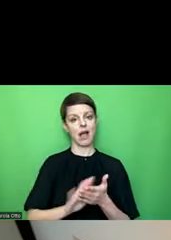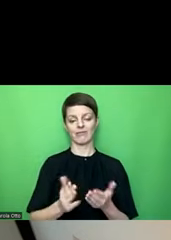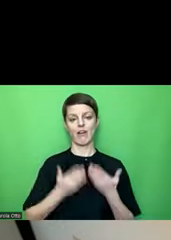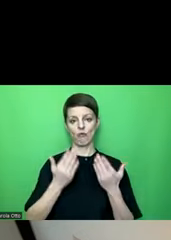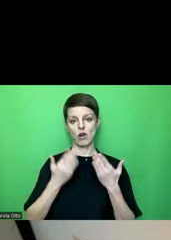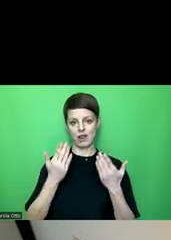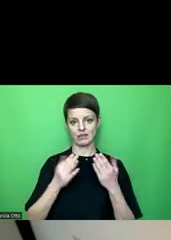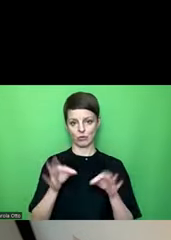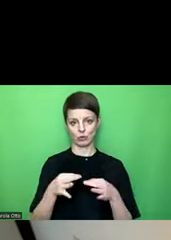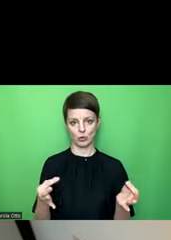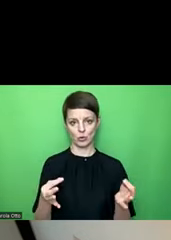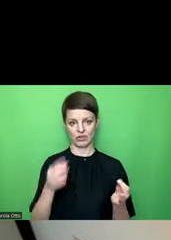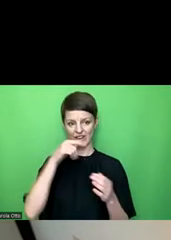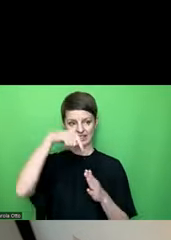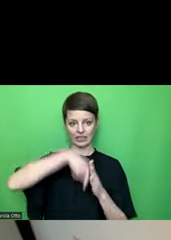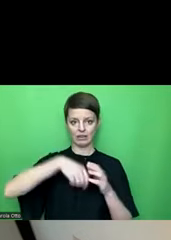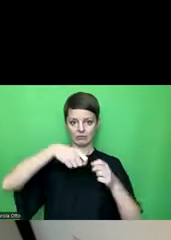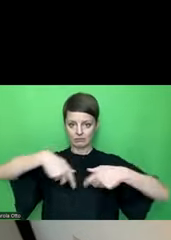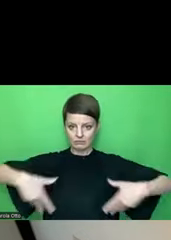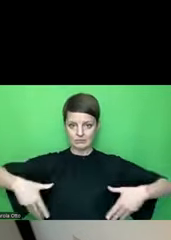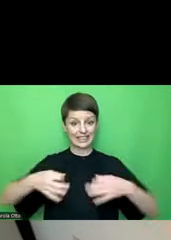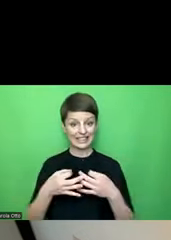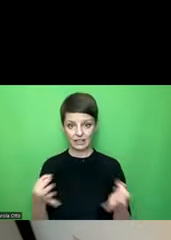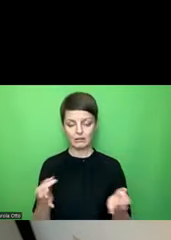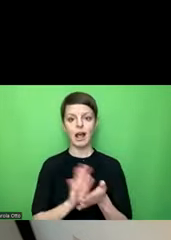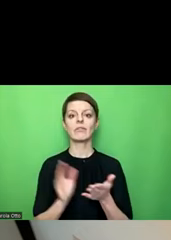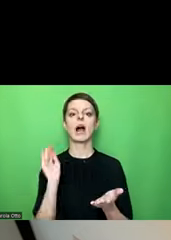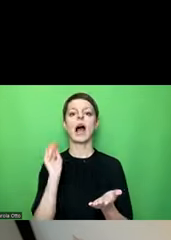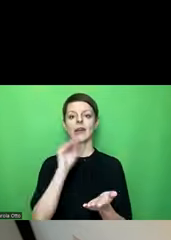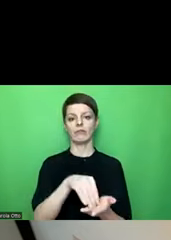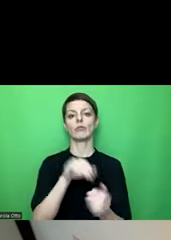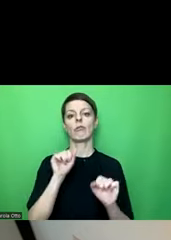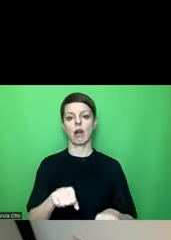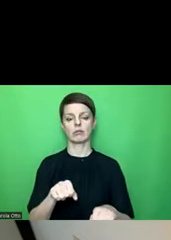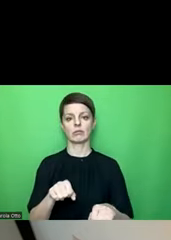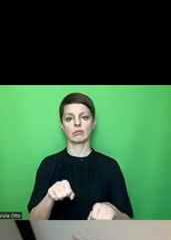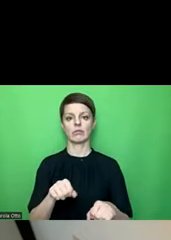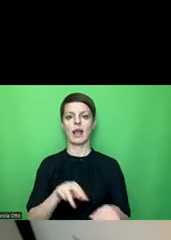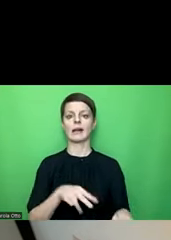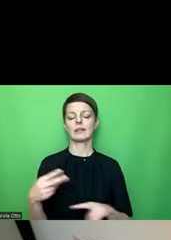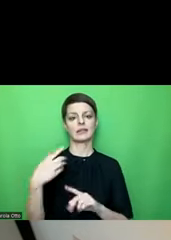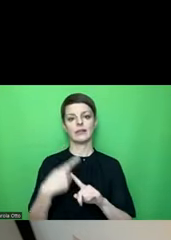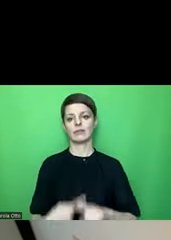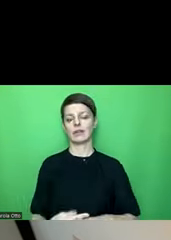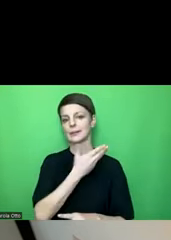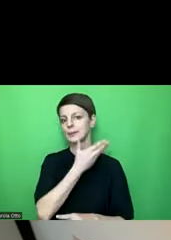wenn ich jetzt keine tiefe Verschachtelung habe oder sowas, kann ich das einfügen, ohne einen langen Alternativtext zu haben.